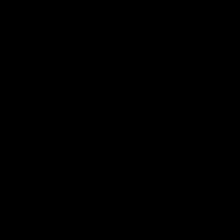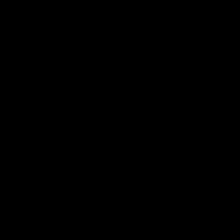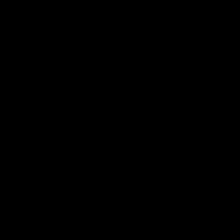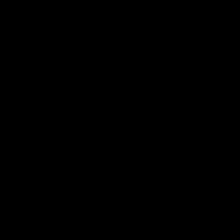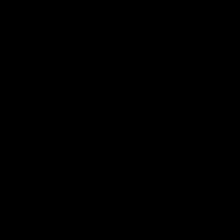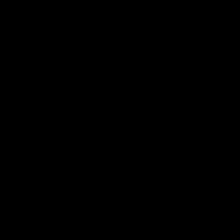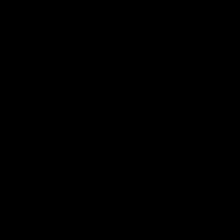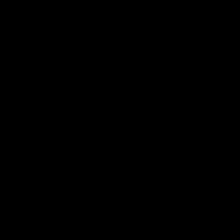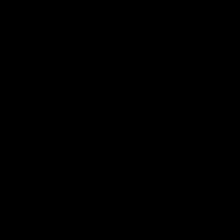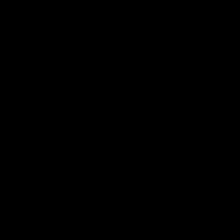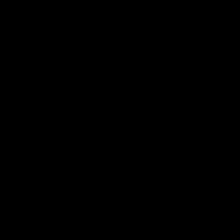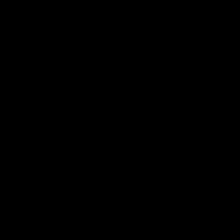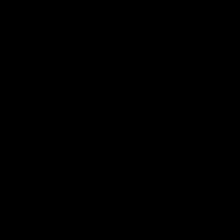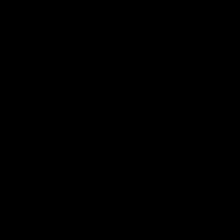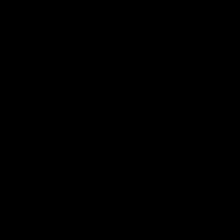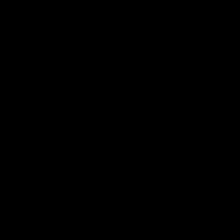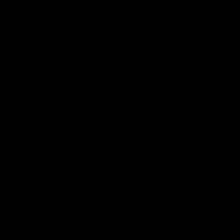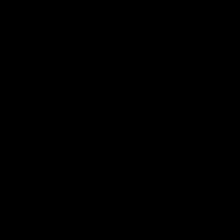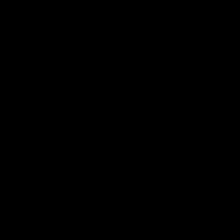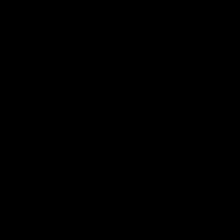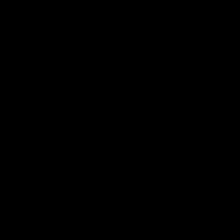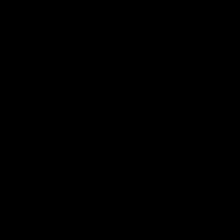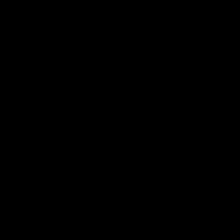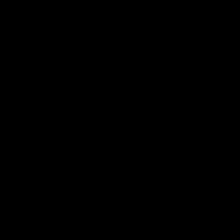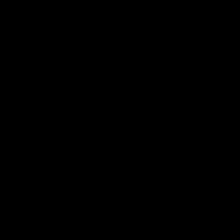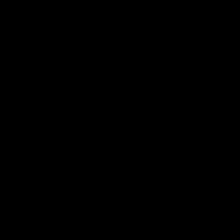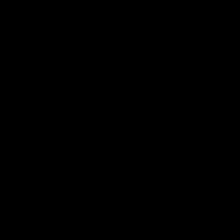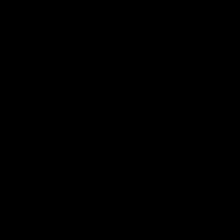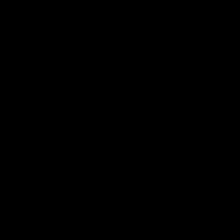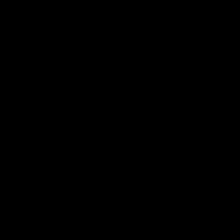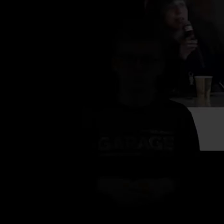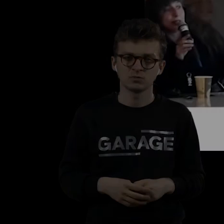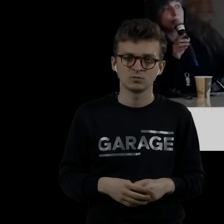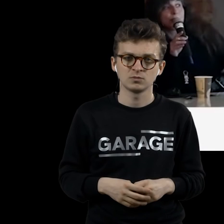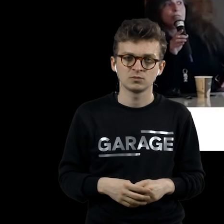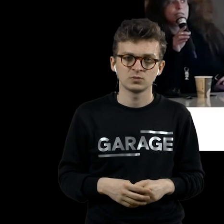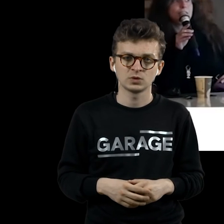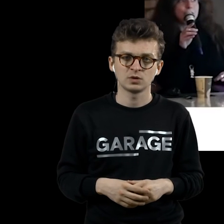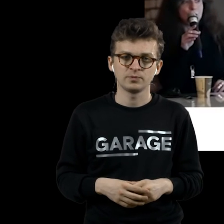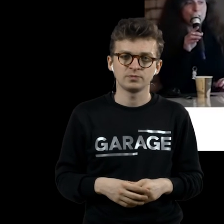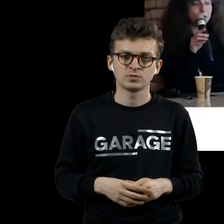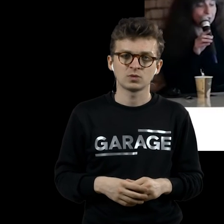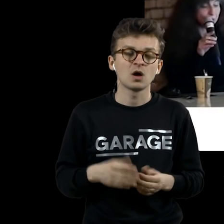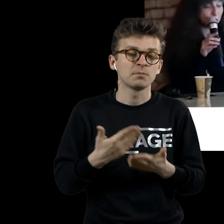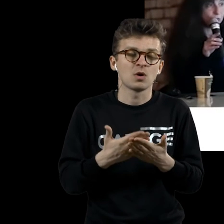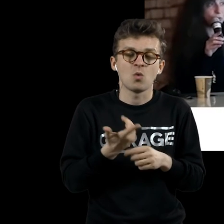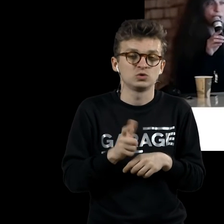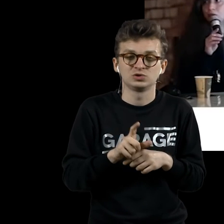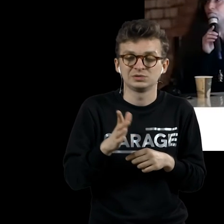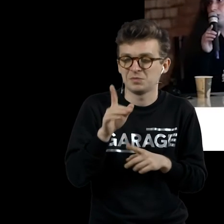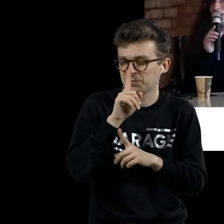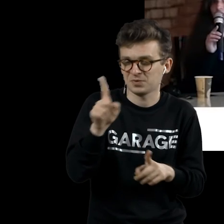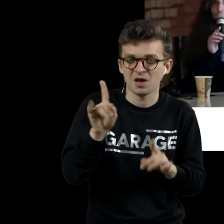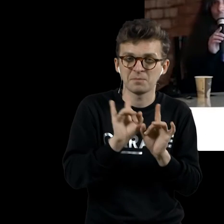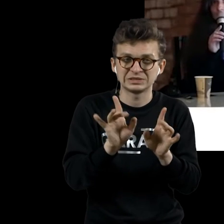мельницы, мельницы для шоколада и других деталей. Работа крайне загадочная. Объяснение по поводу